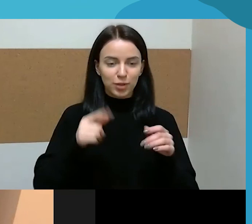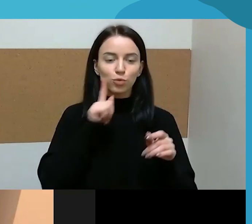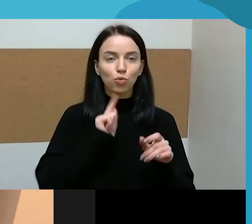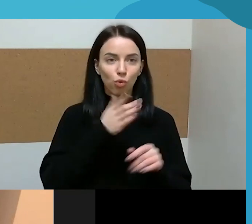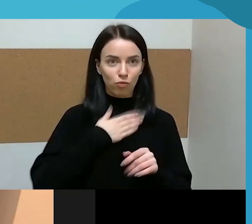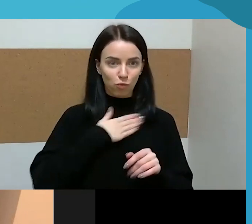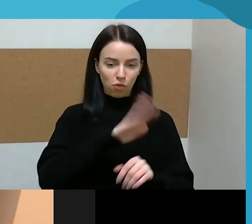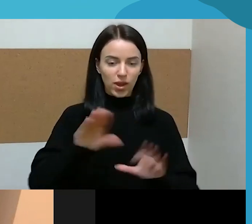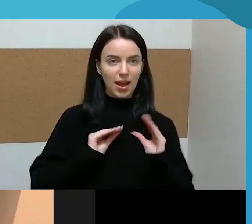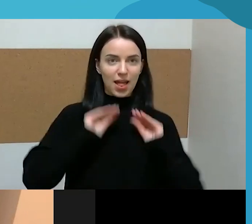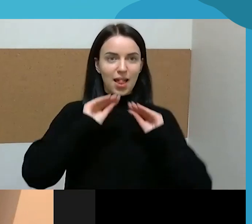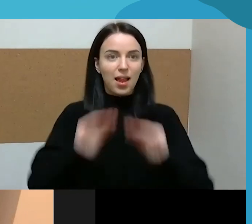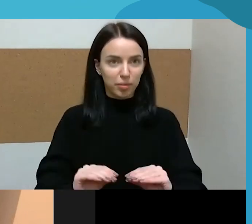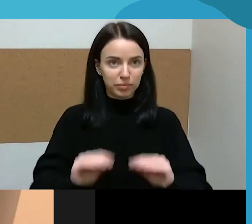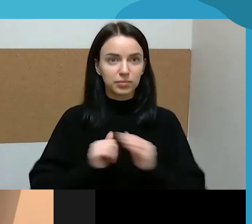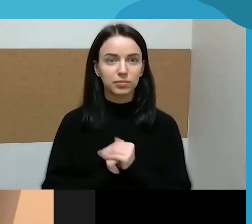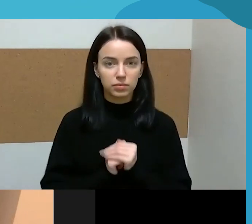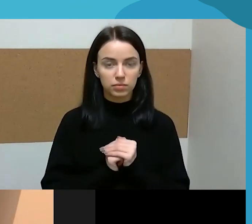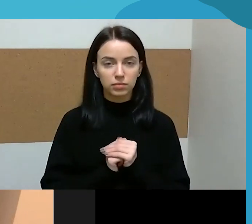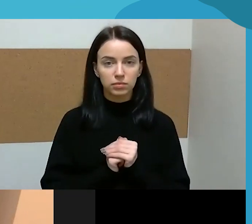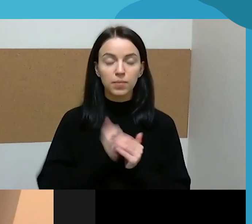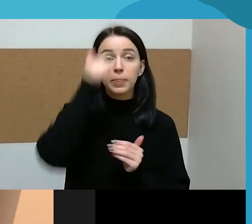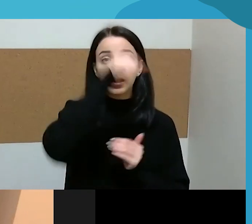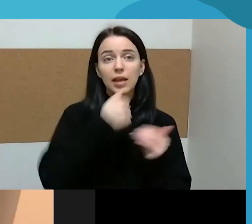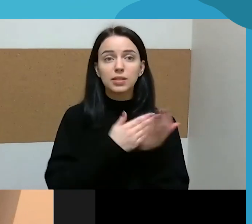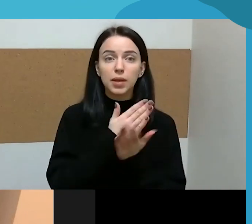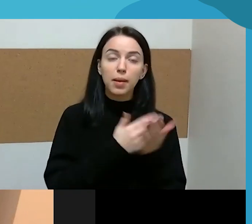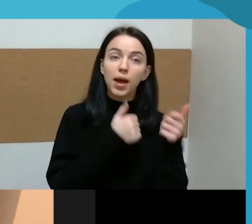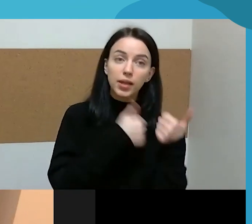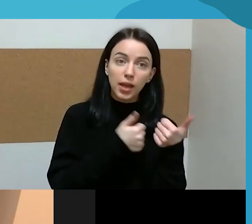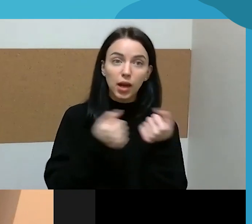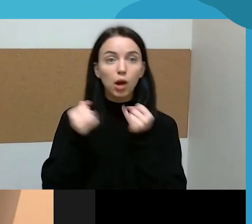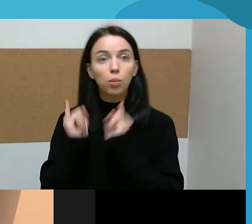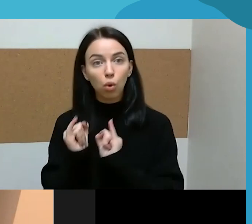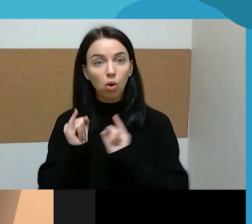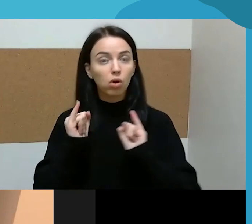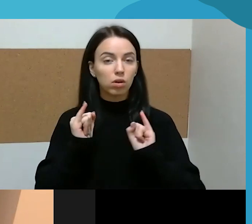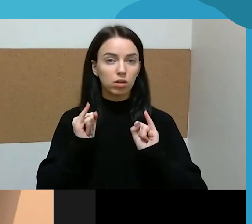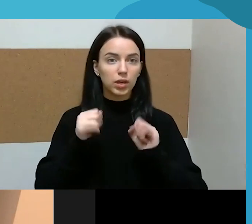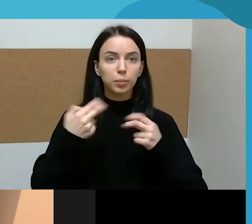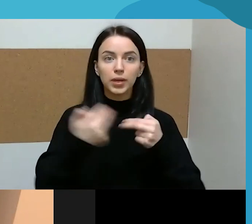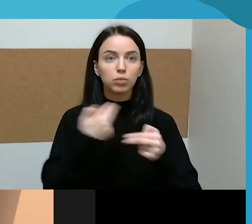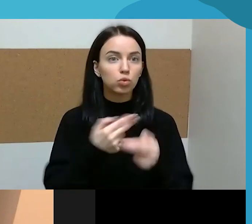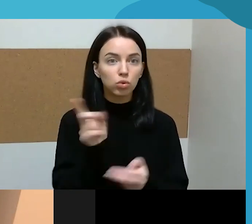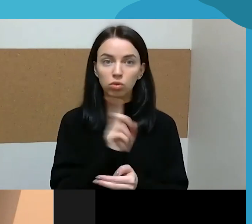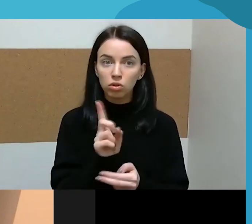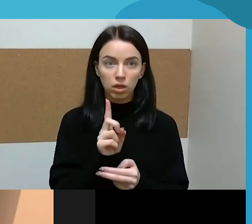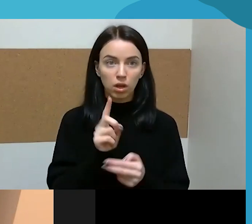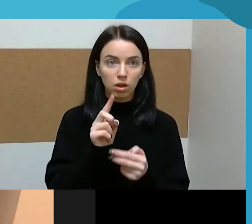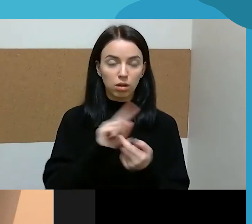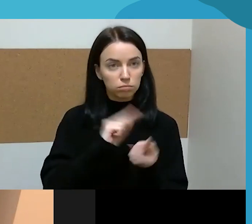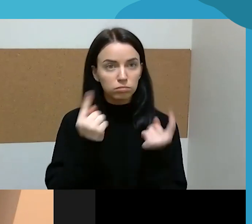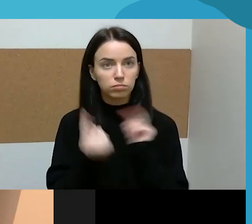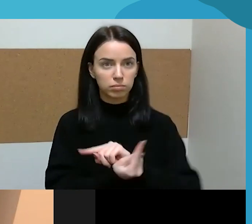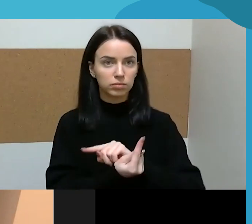asmeninė patirtis ir gerai ir bloga neturėtų būti kliuvinys, o priešingai turėtų būti paskaitinamas